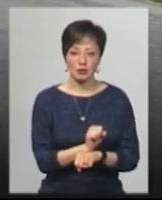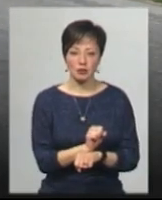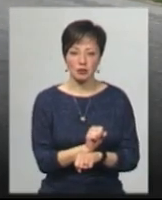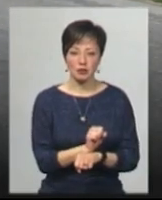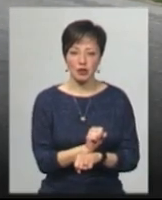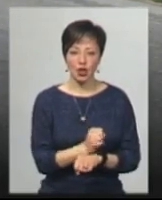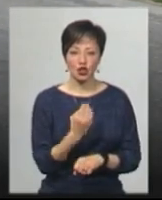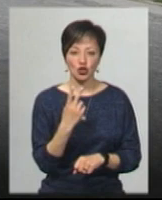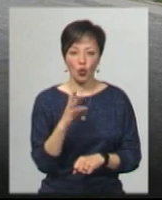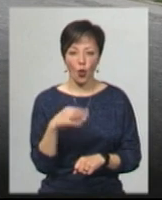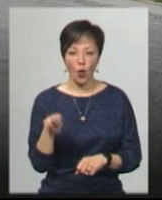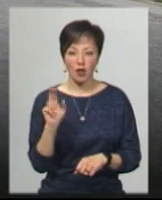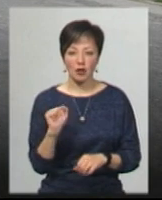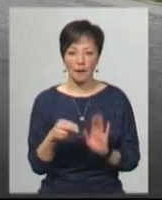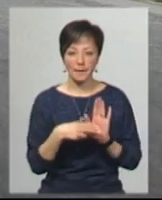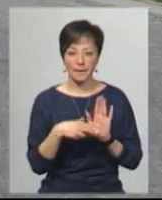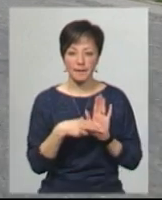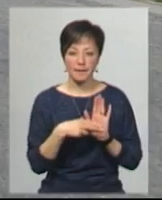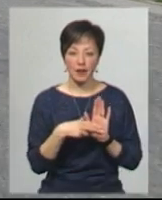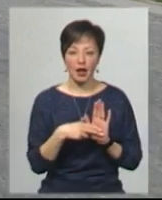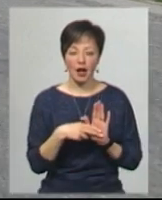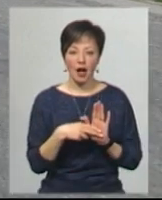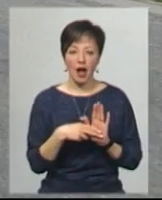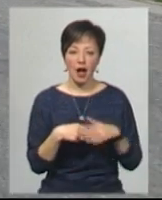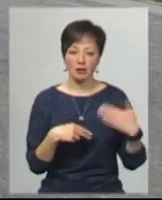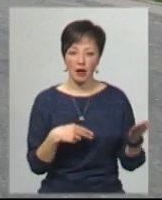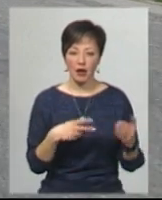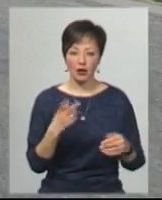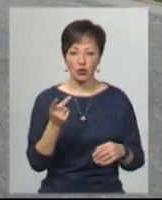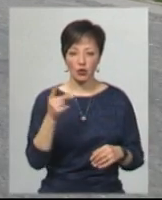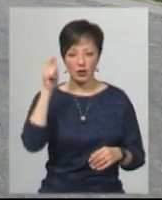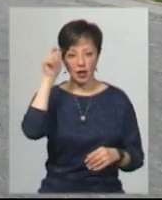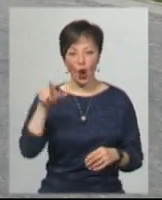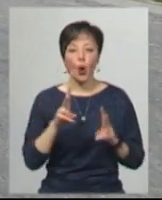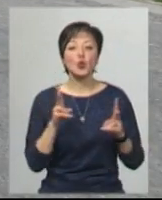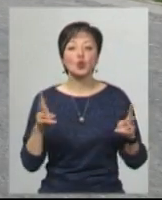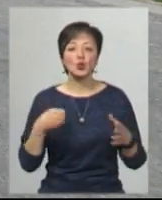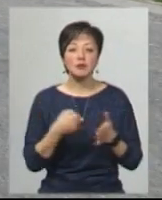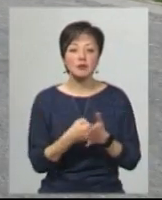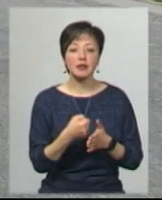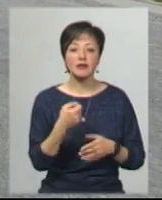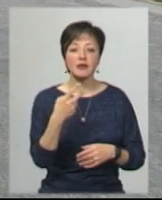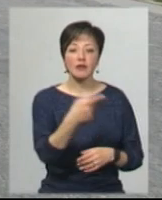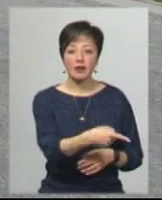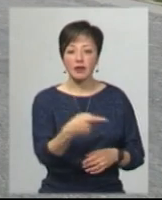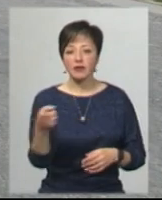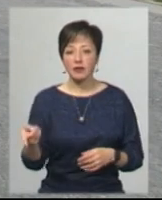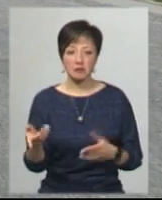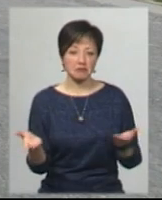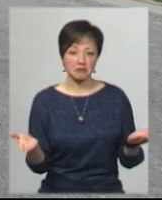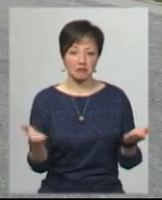Шкода, Шкода біла, слева стояла, справа якийсь дядька був. Я говорю, а хто збив? Ви чи той і що? Він,